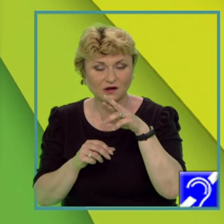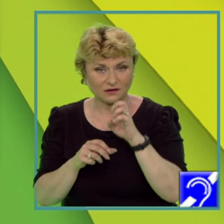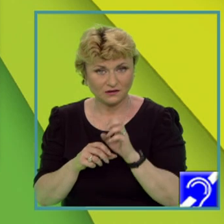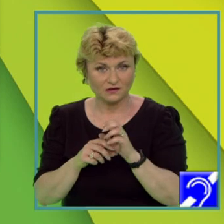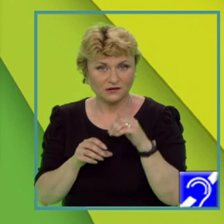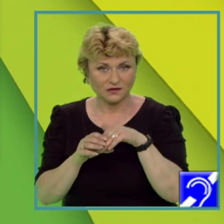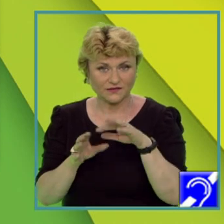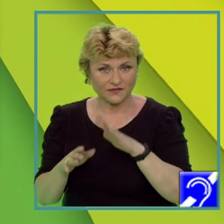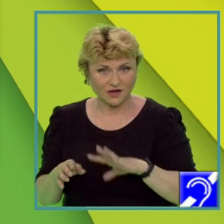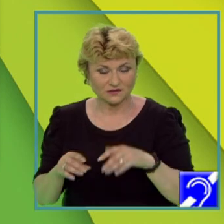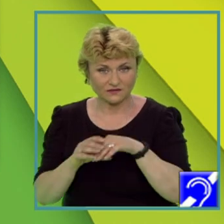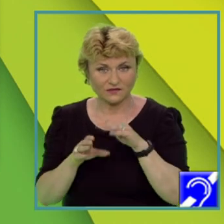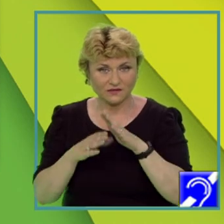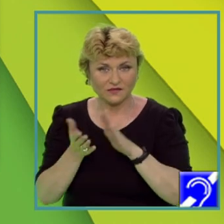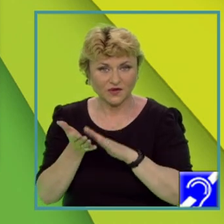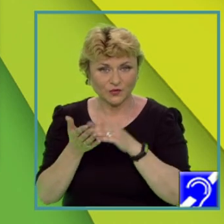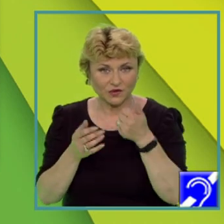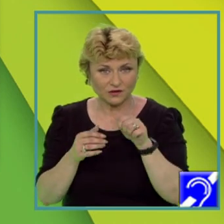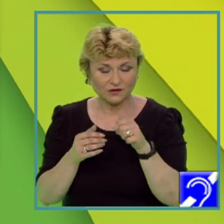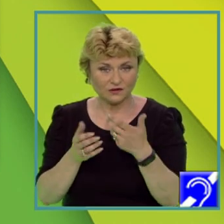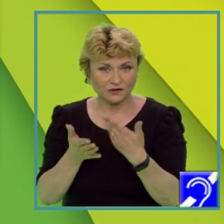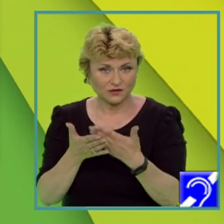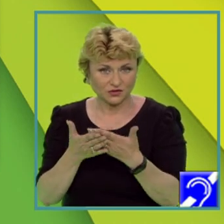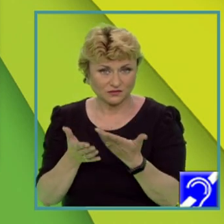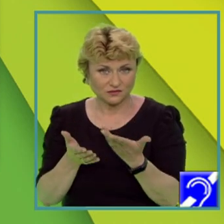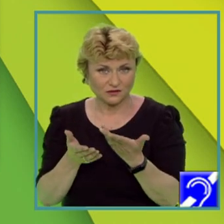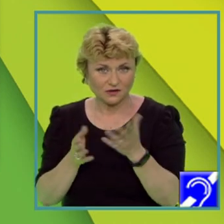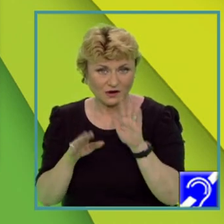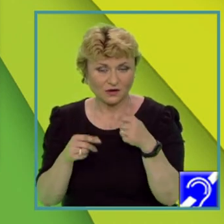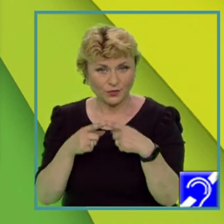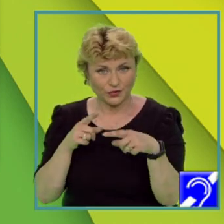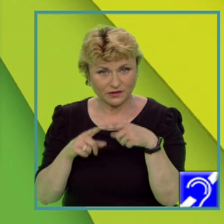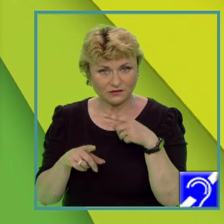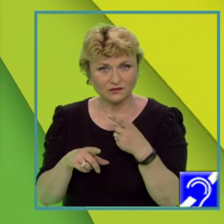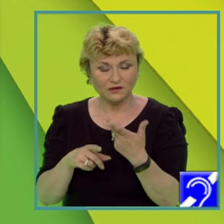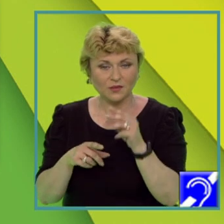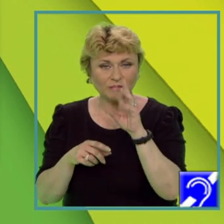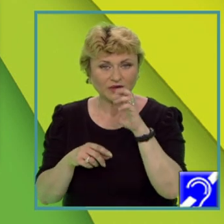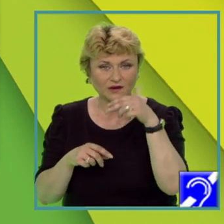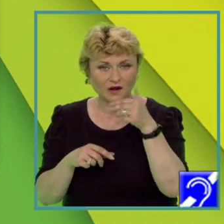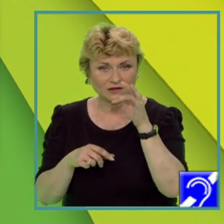și anume faptul că această țară are o politică pronatalistă